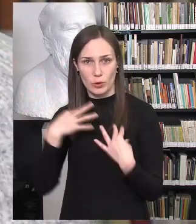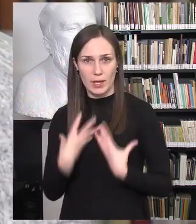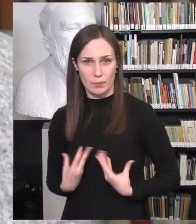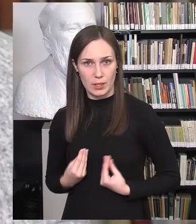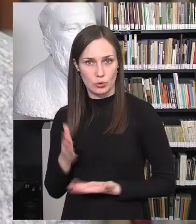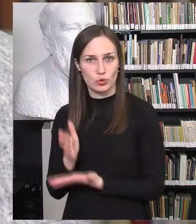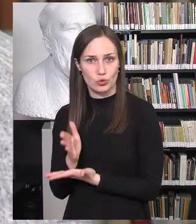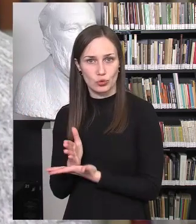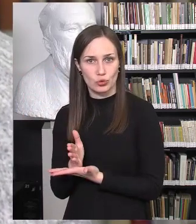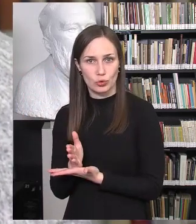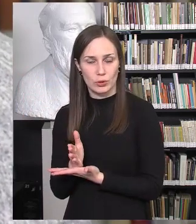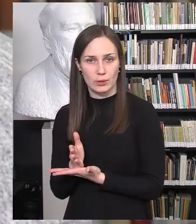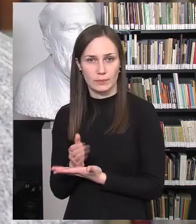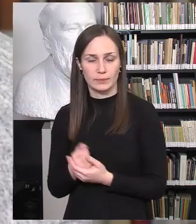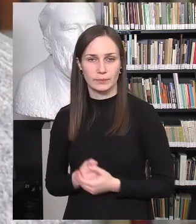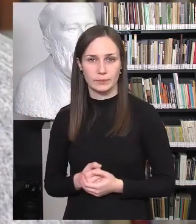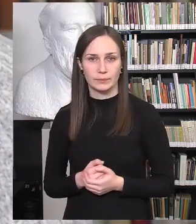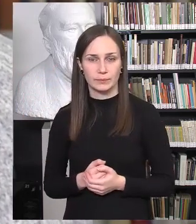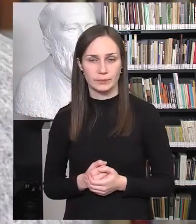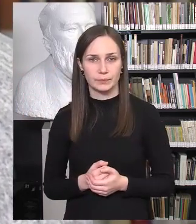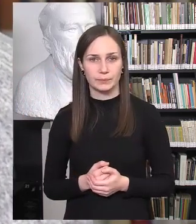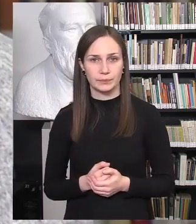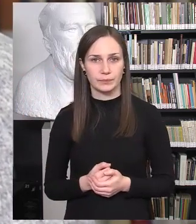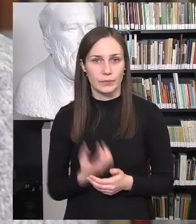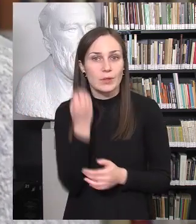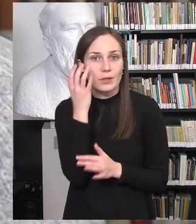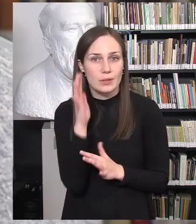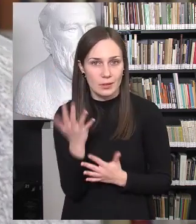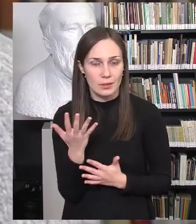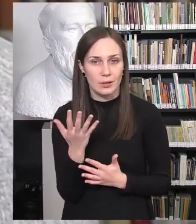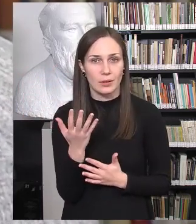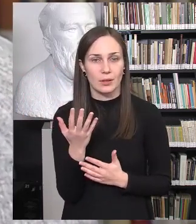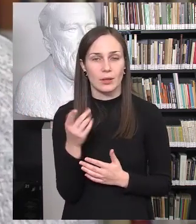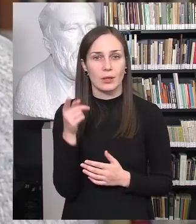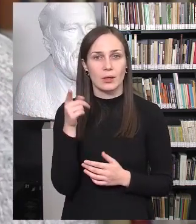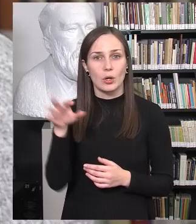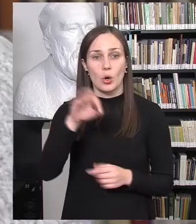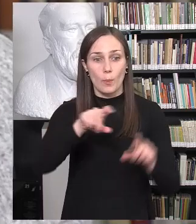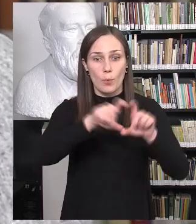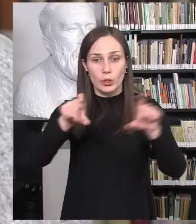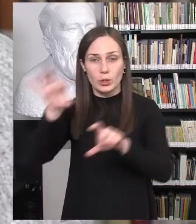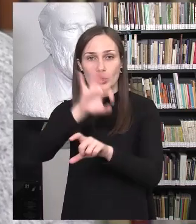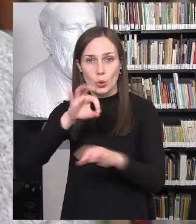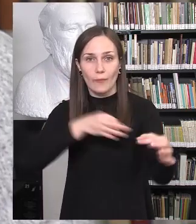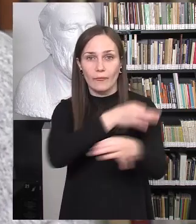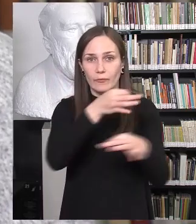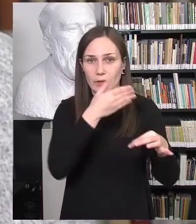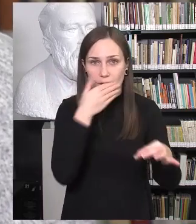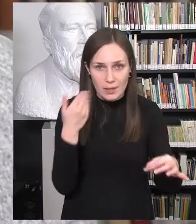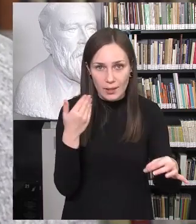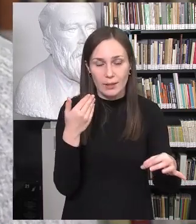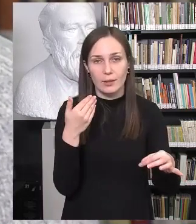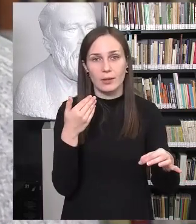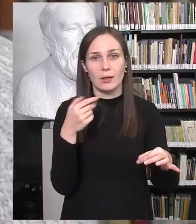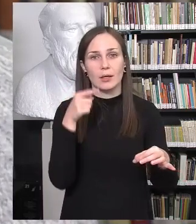simptomus, kurie yra beiklinikinio lygments. Tai reiškia, kad mes, kai nekalbame apie tai mokyklose, kai mes